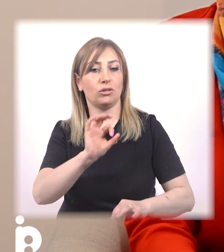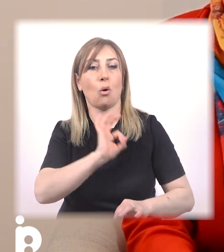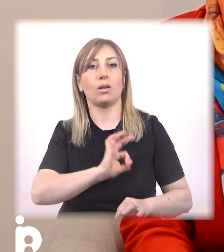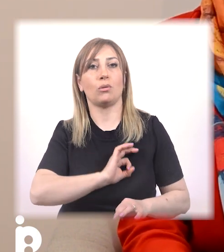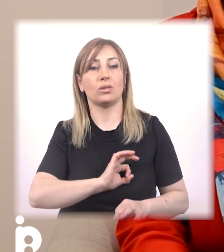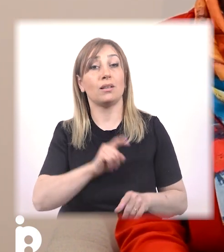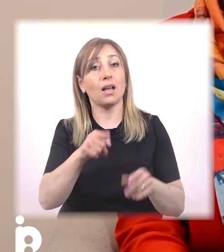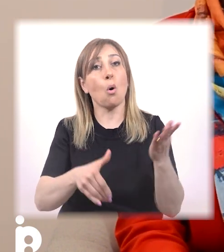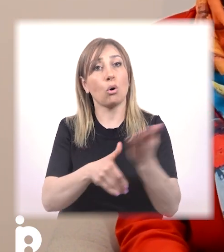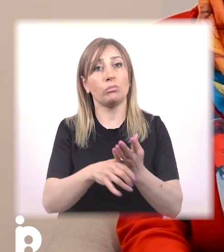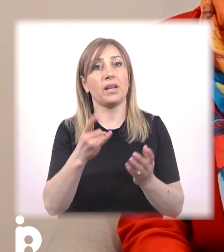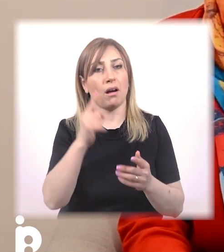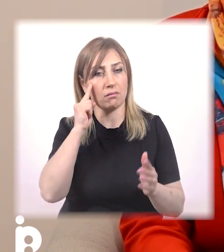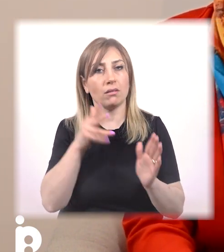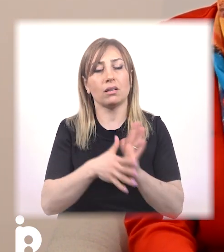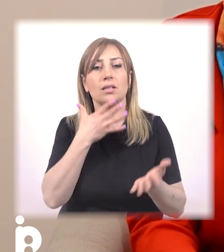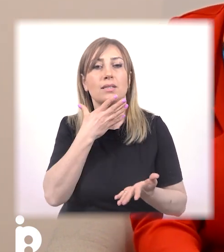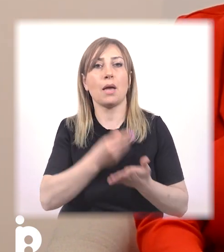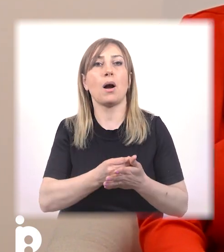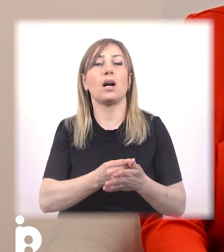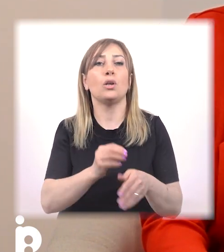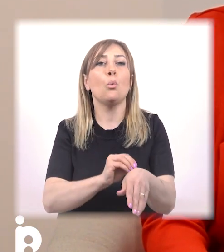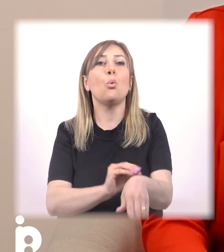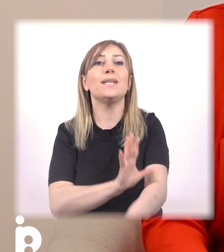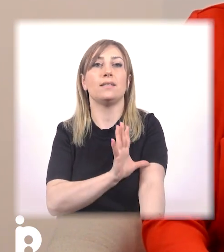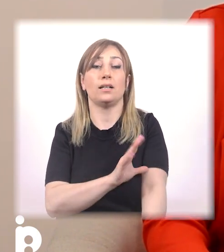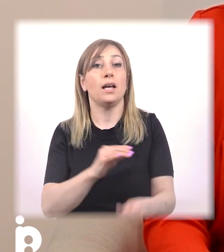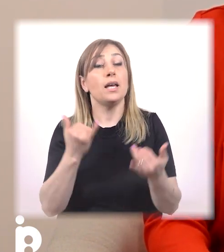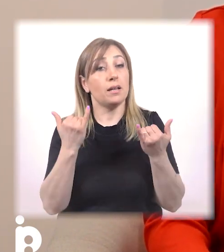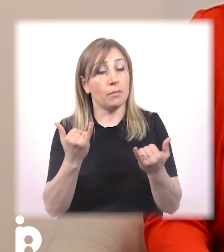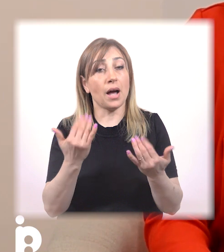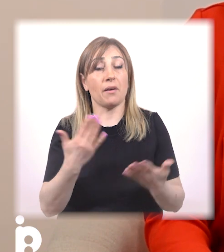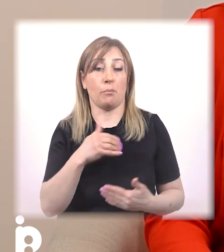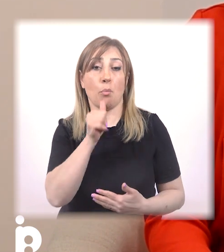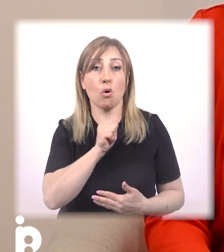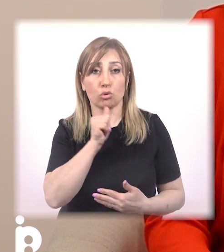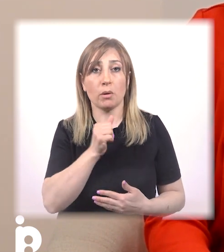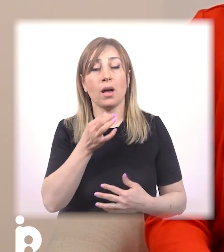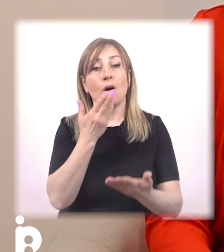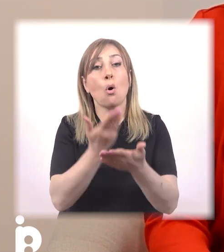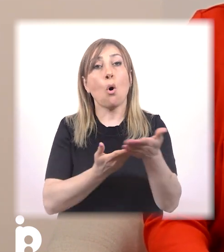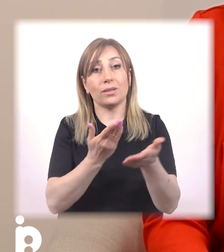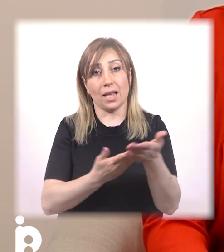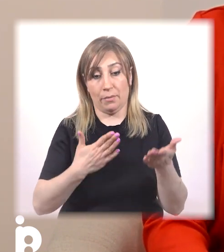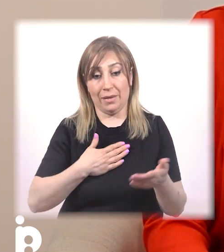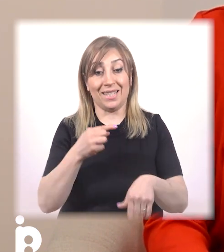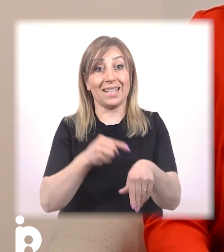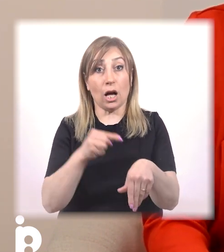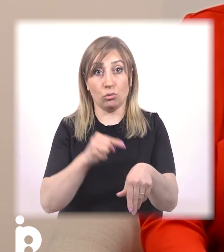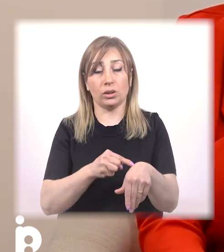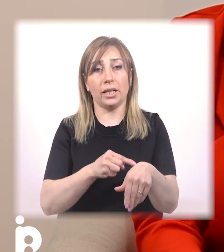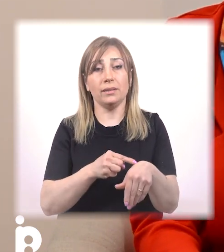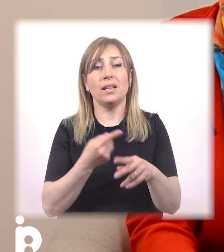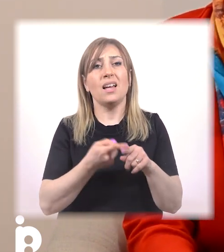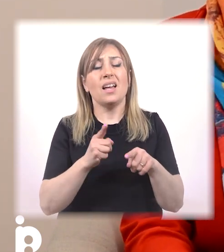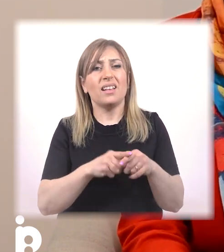նաև դա ոգնում է երեխային հասկանալ իր սեպական հույզերը։ Այսպիսով, երբ փորձում ենք խոսել մեր սկացմունքներից,